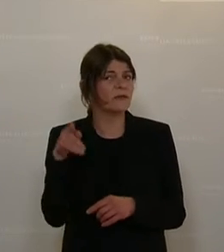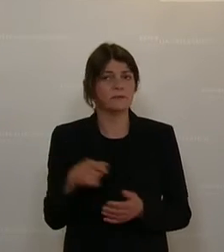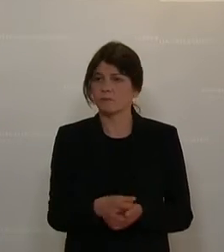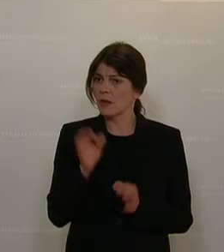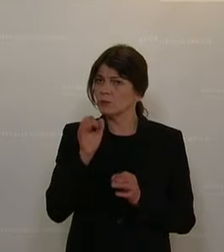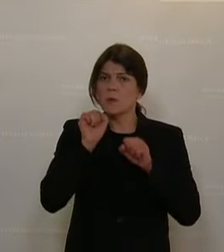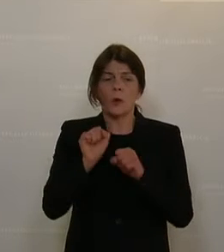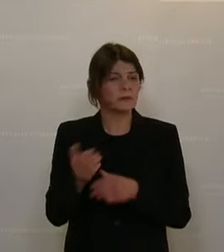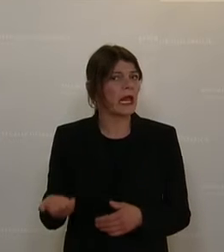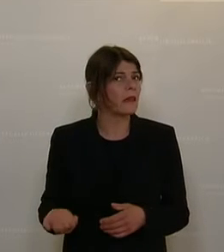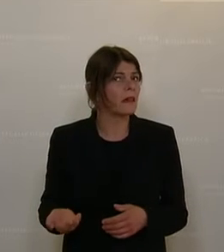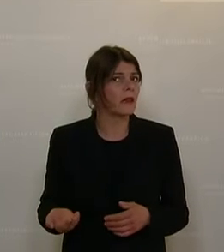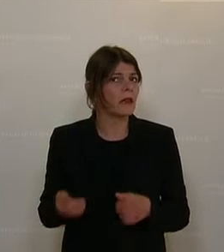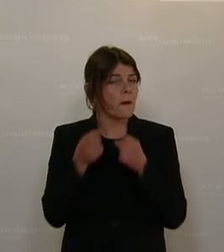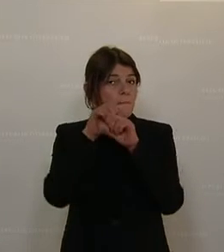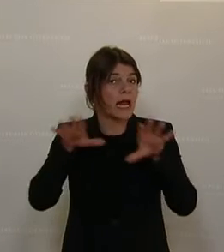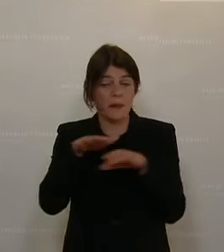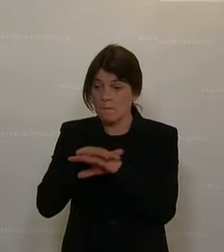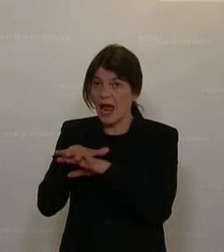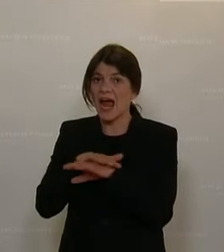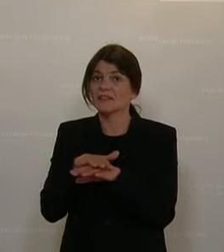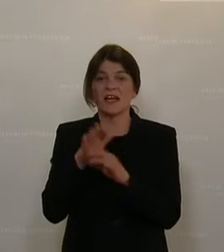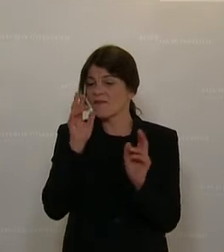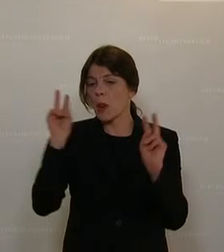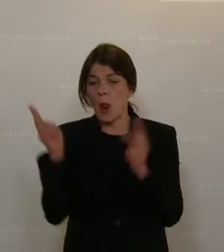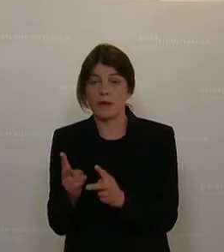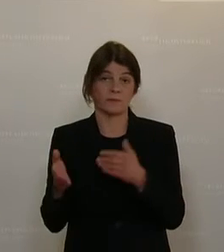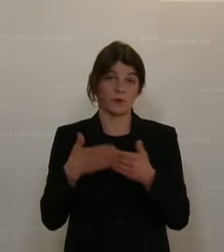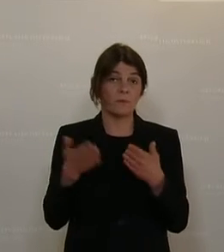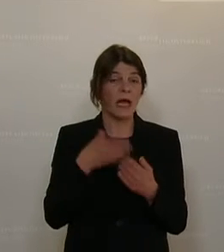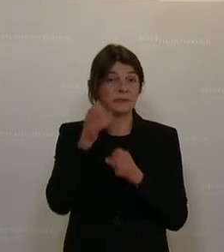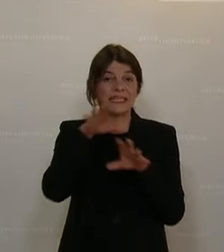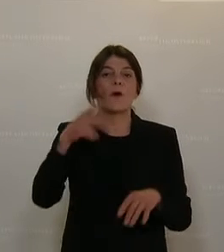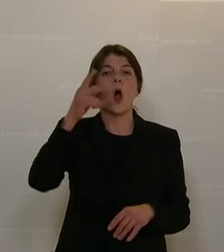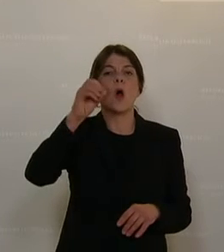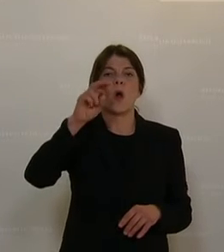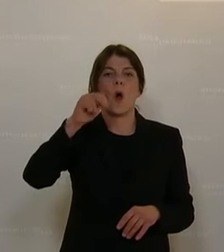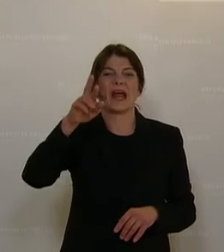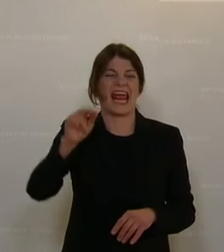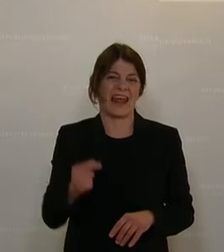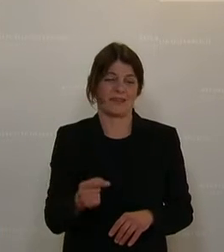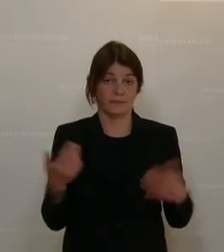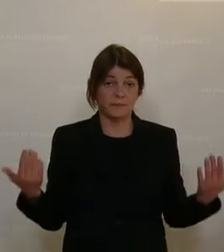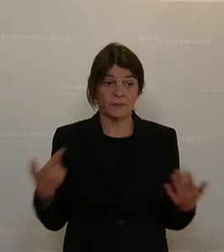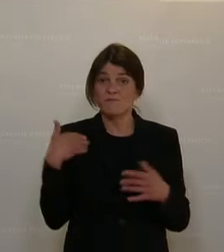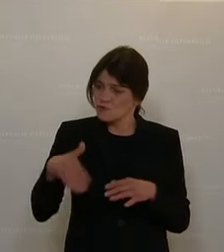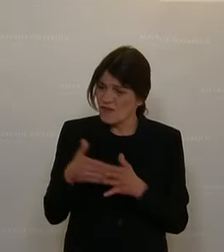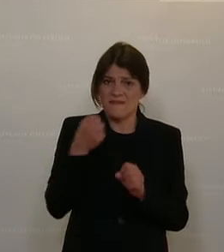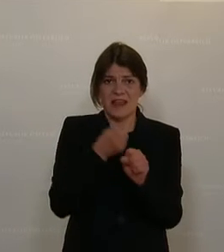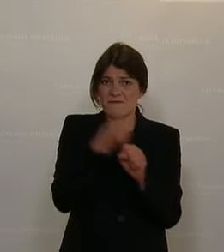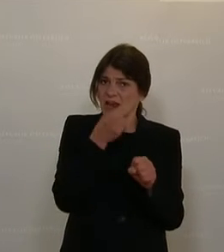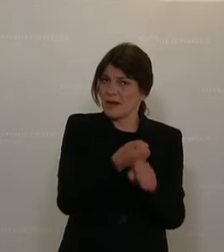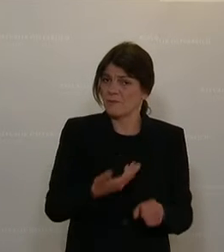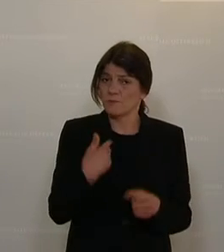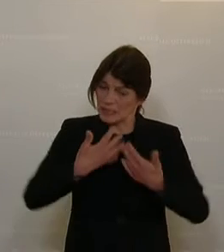Konsumentenmedienbereiche eingeschränkt werden, wie zum Beispiel die Sendung Konkret, muss man um das auch kämpfen und muss auch